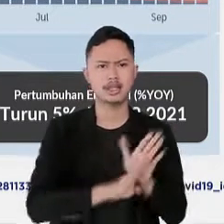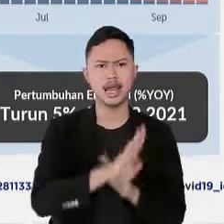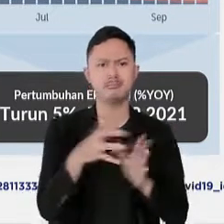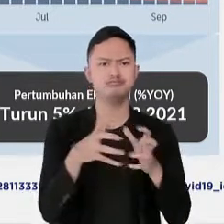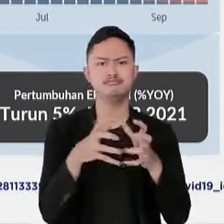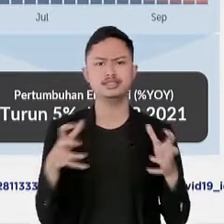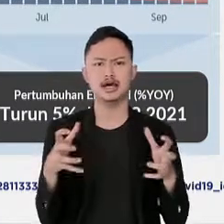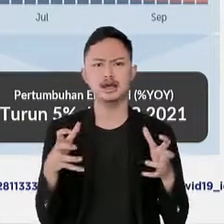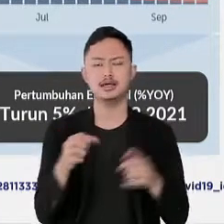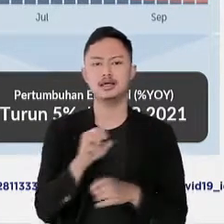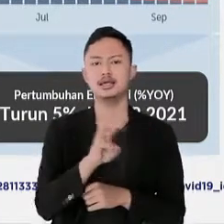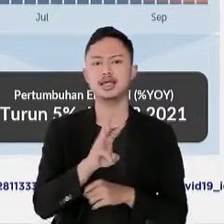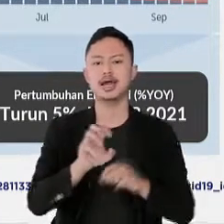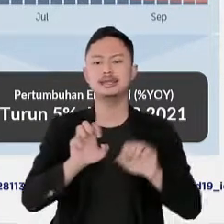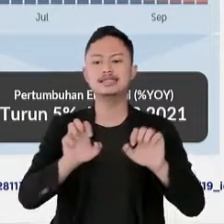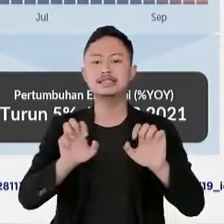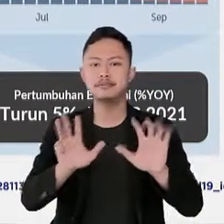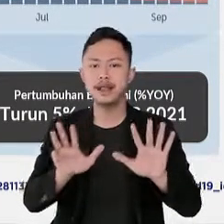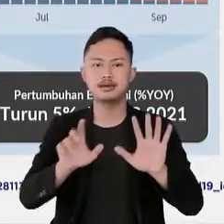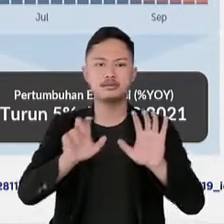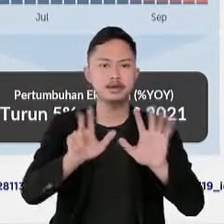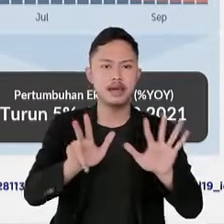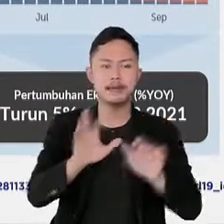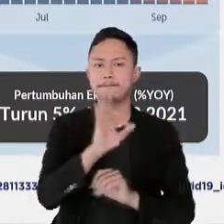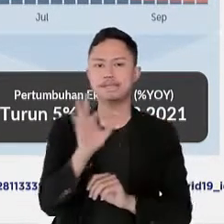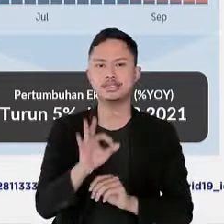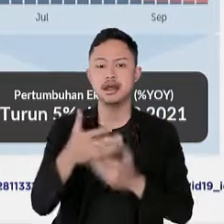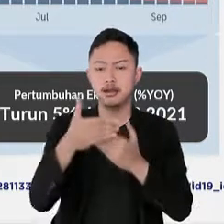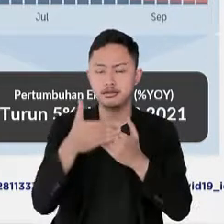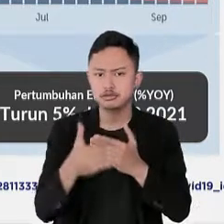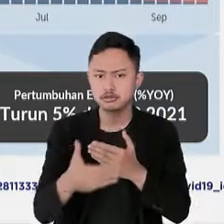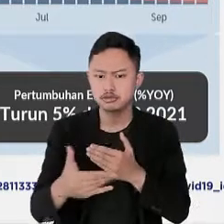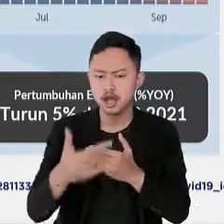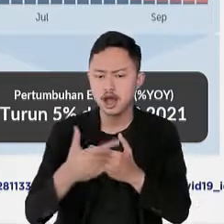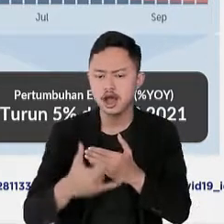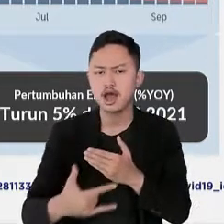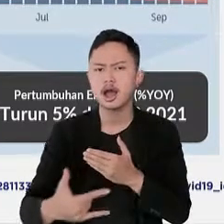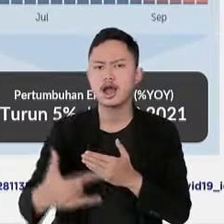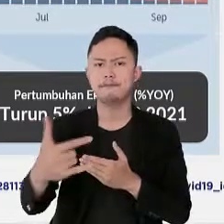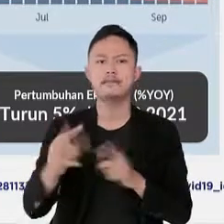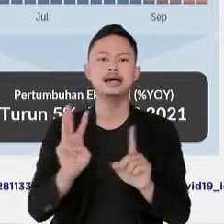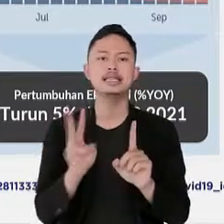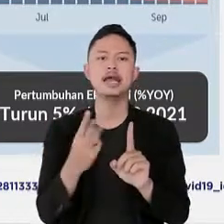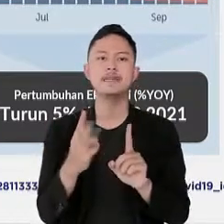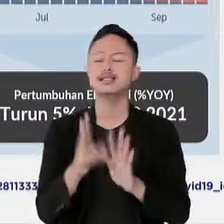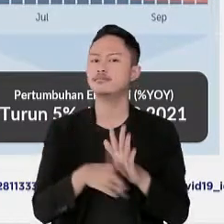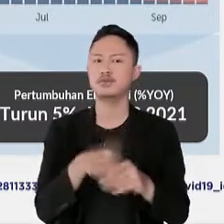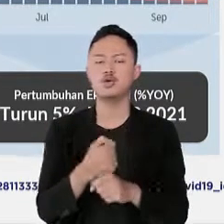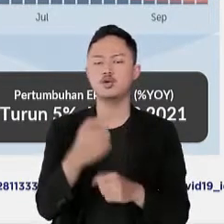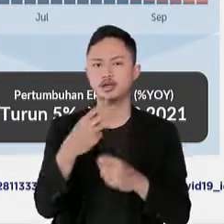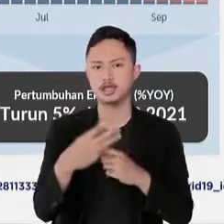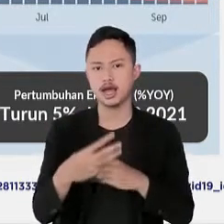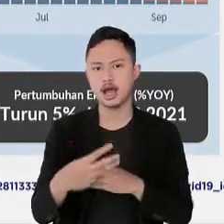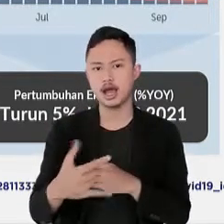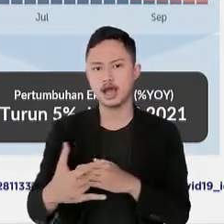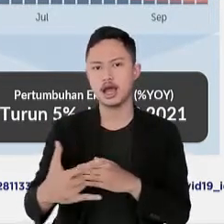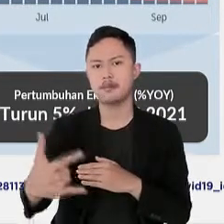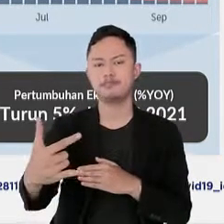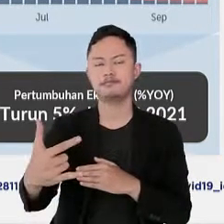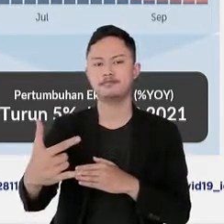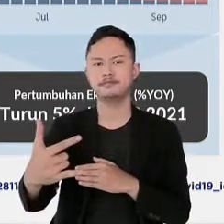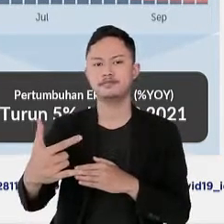9% dan bertahan hingga 13 minggu sebelum akhirnya dapat turun